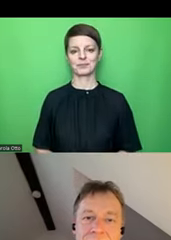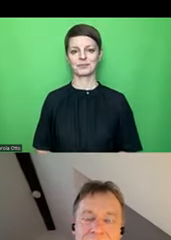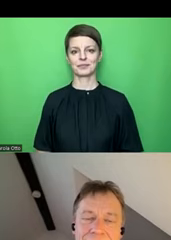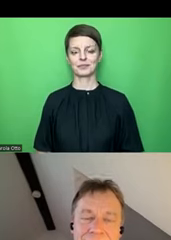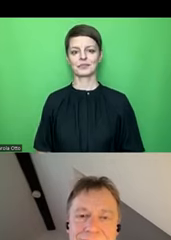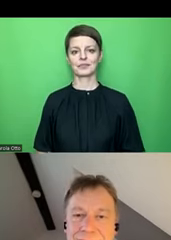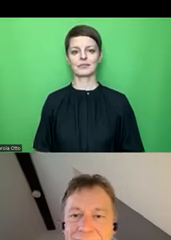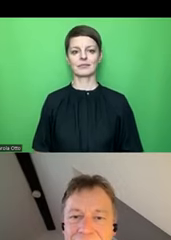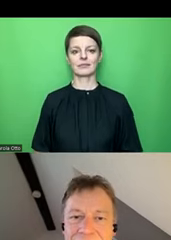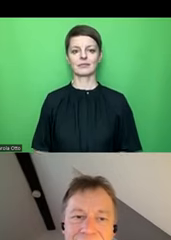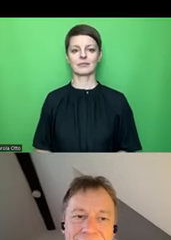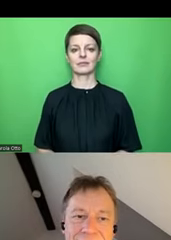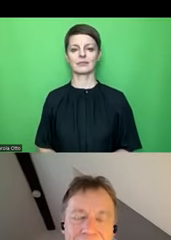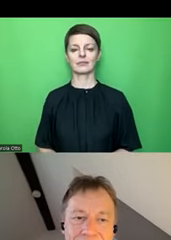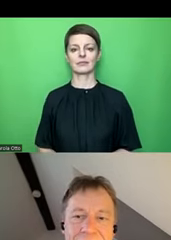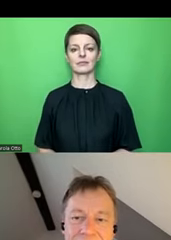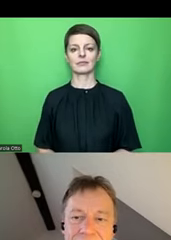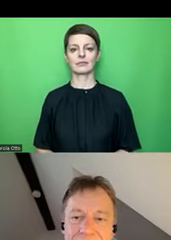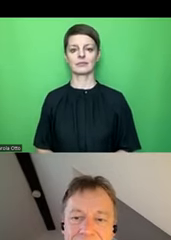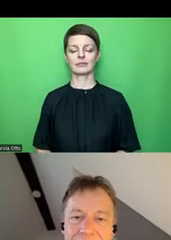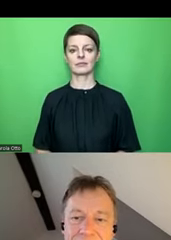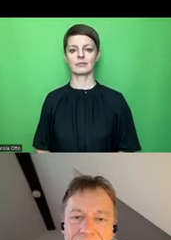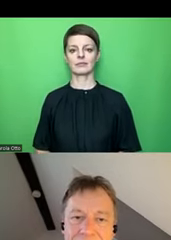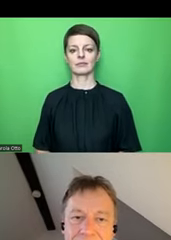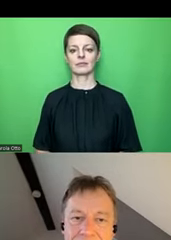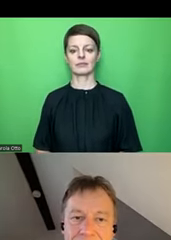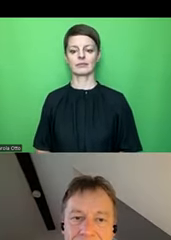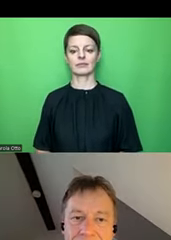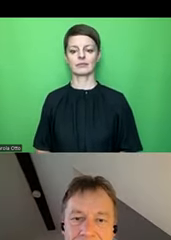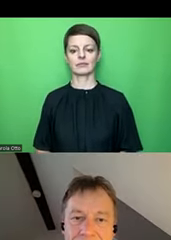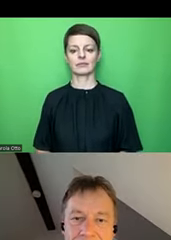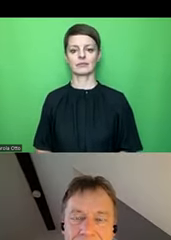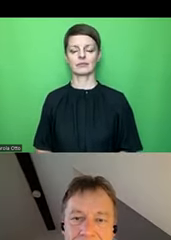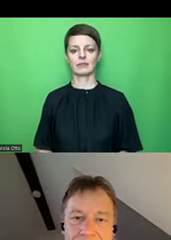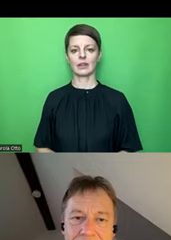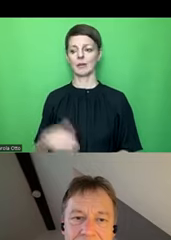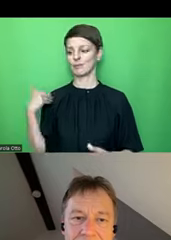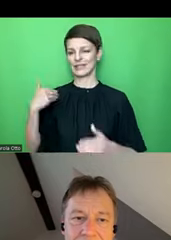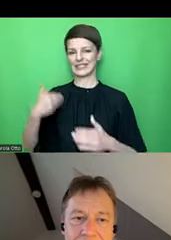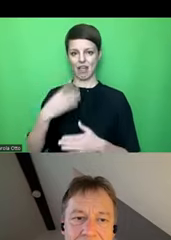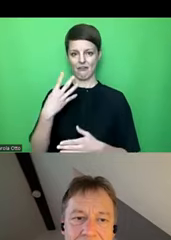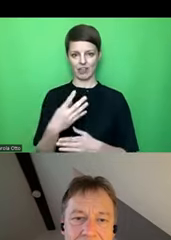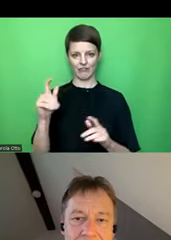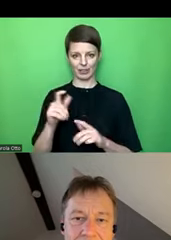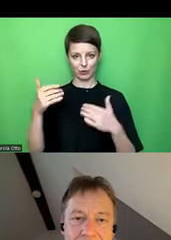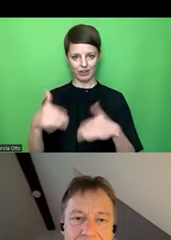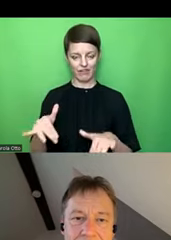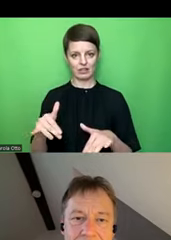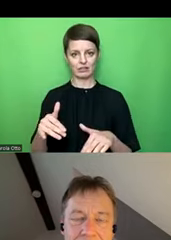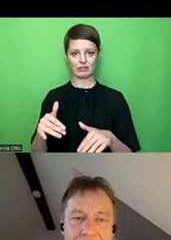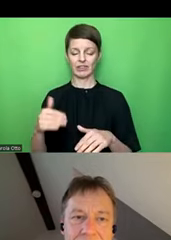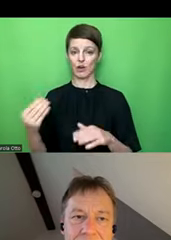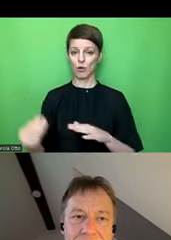Dann glaube ich auch in Anbetracht der Tatsache, dass wir ja vier Veranstaltungen gemacht haben, bei denen wir eine tolle